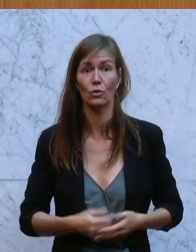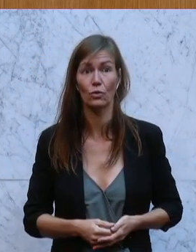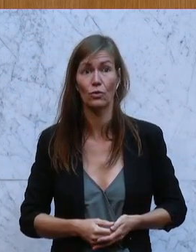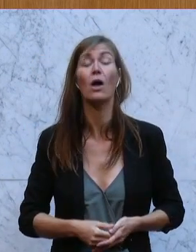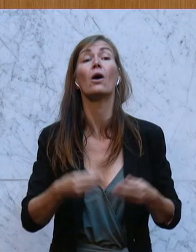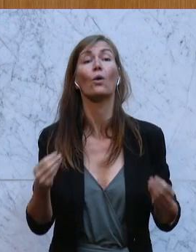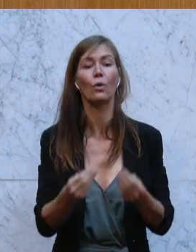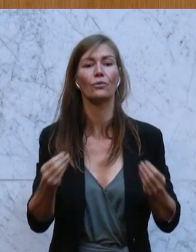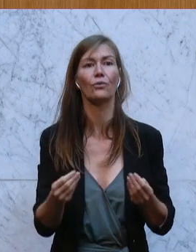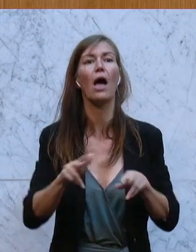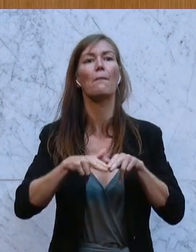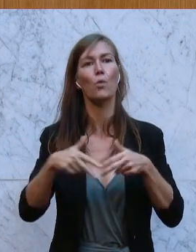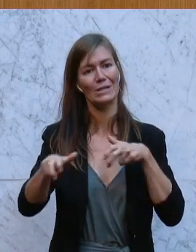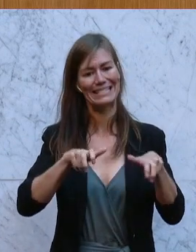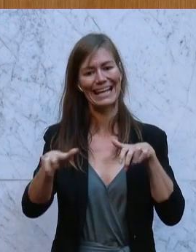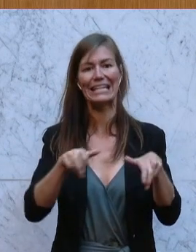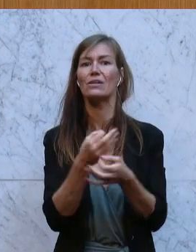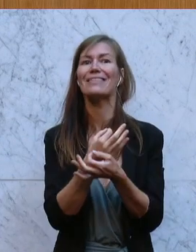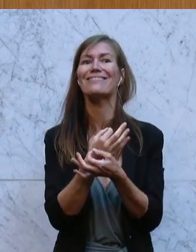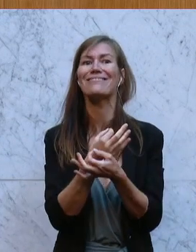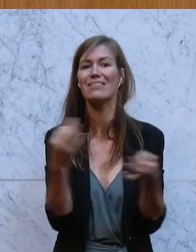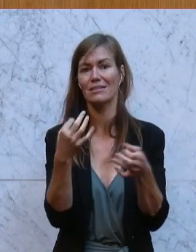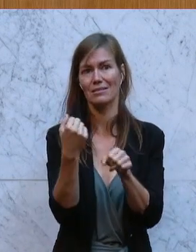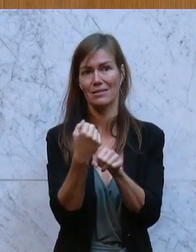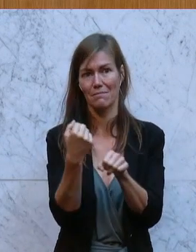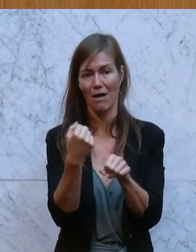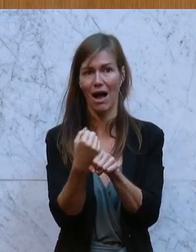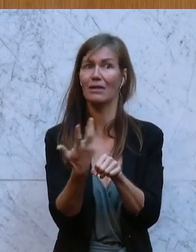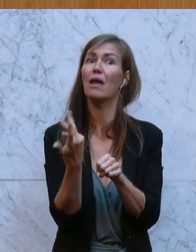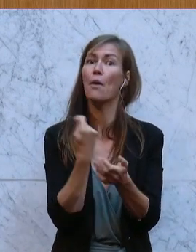nichts dagegen getan hat, dass die Preise in Österreich steigen.